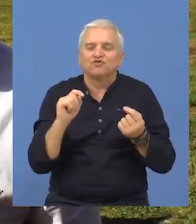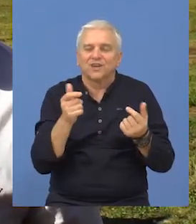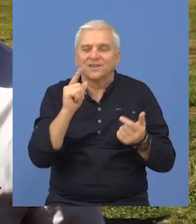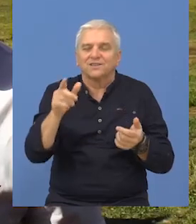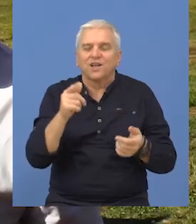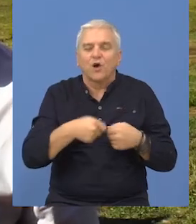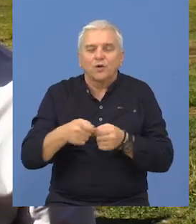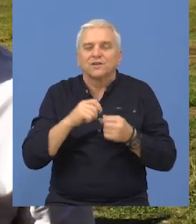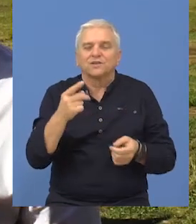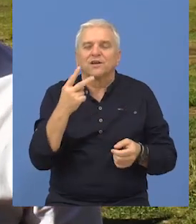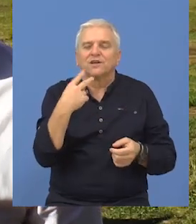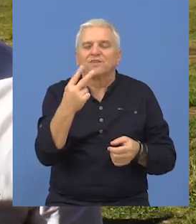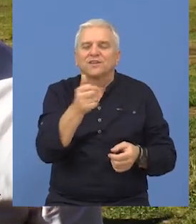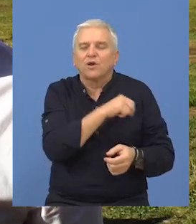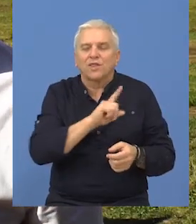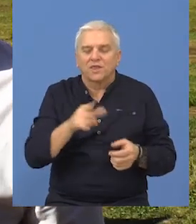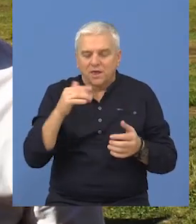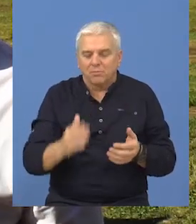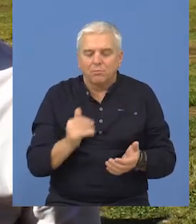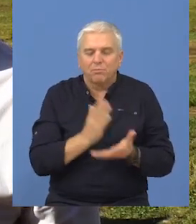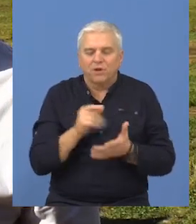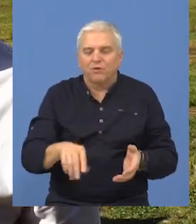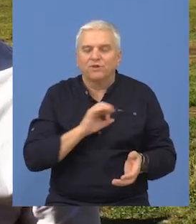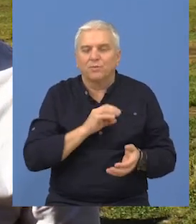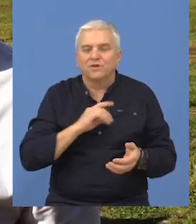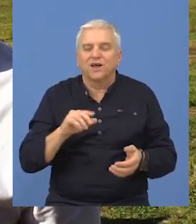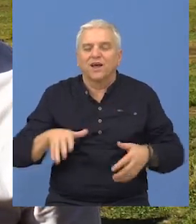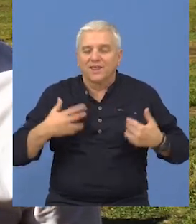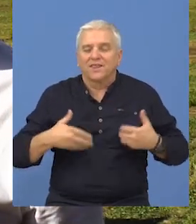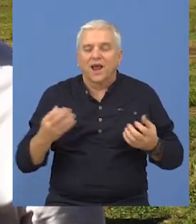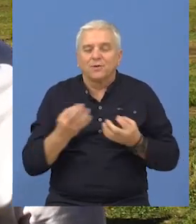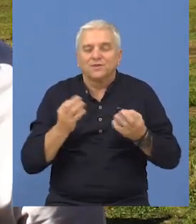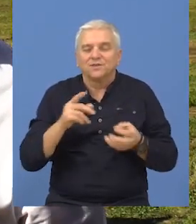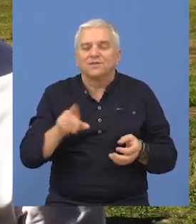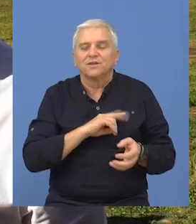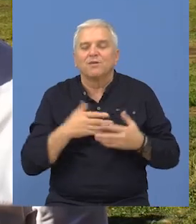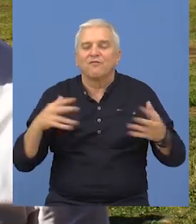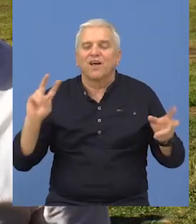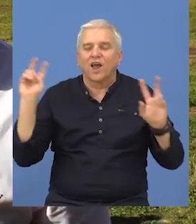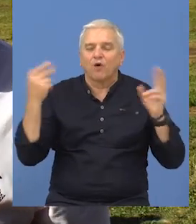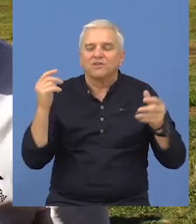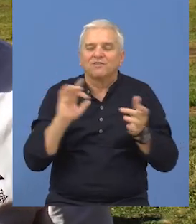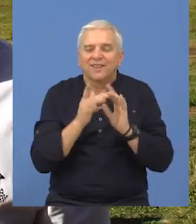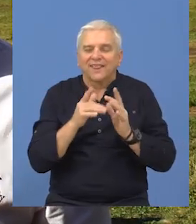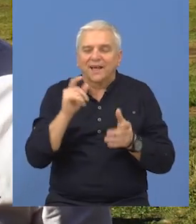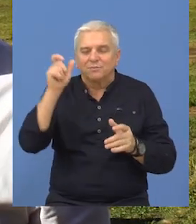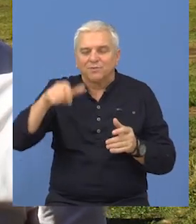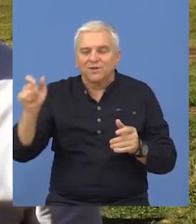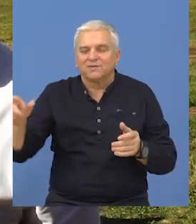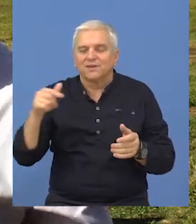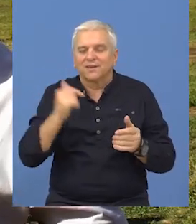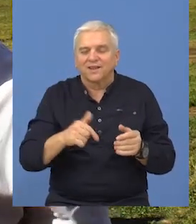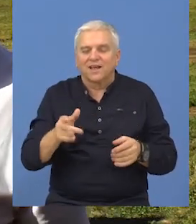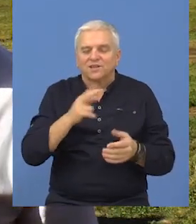da oživimo nešto što je stvarno dve decenije zamrlo. I vrlo nam je drago što imamo veliki odziv takmičara, kako